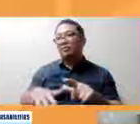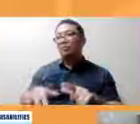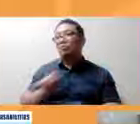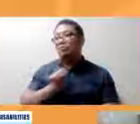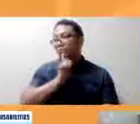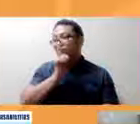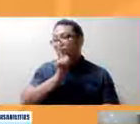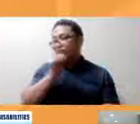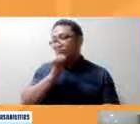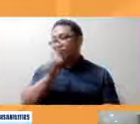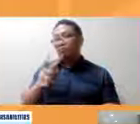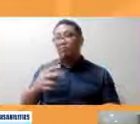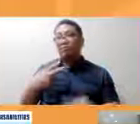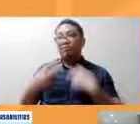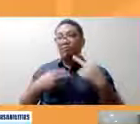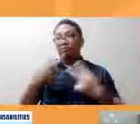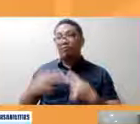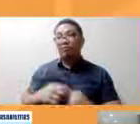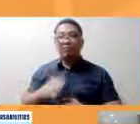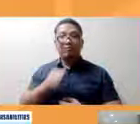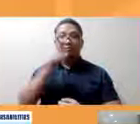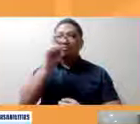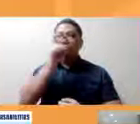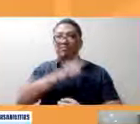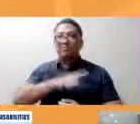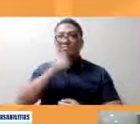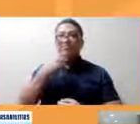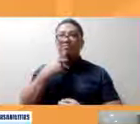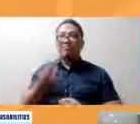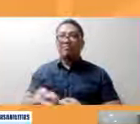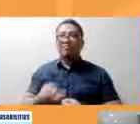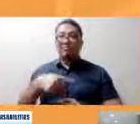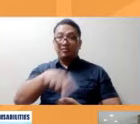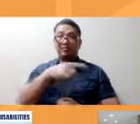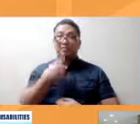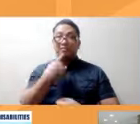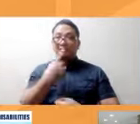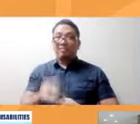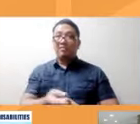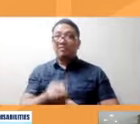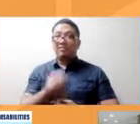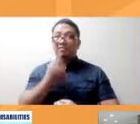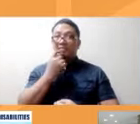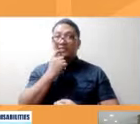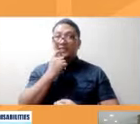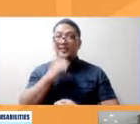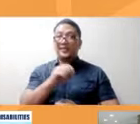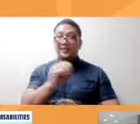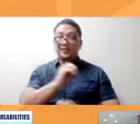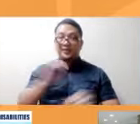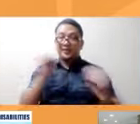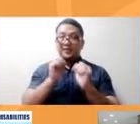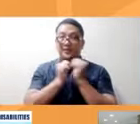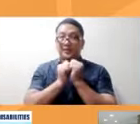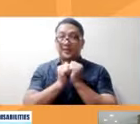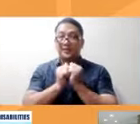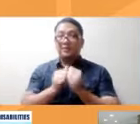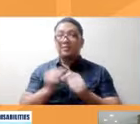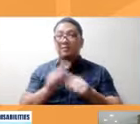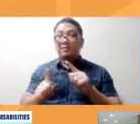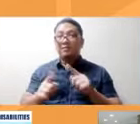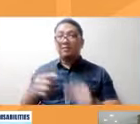hindi yung mga boses bosesan lang nakiclaim sila na leader wala naman pala silang constituents pero kami